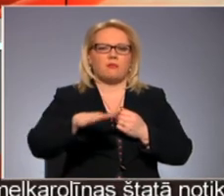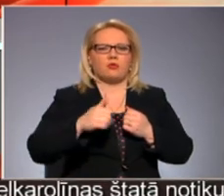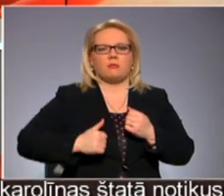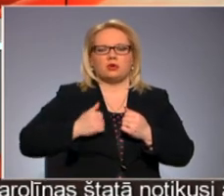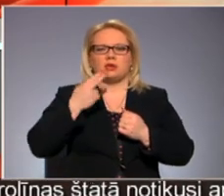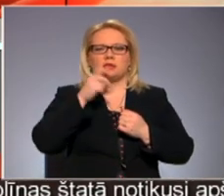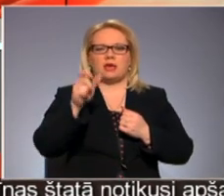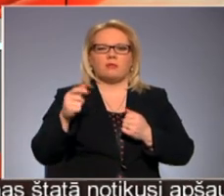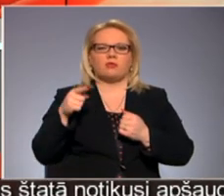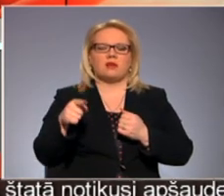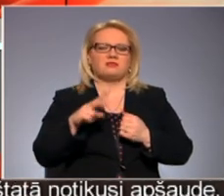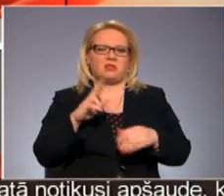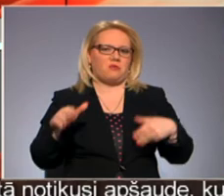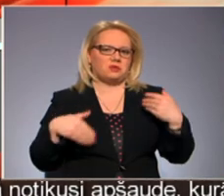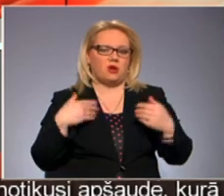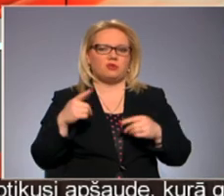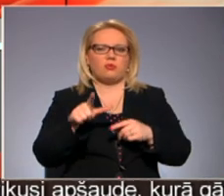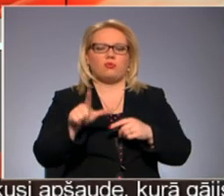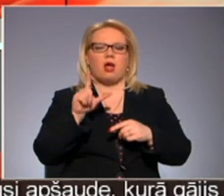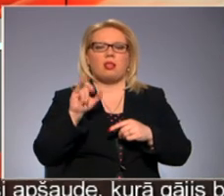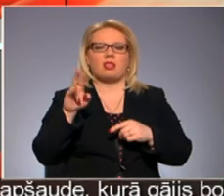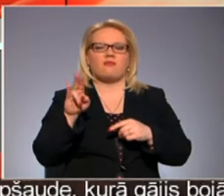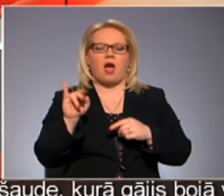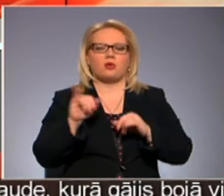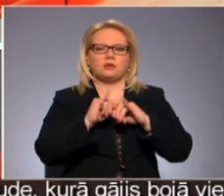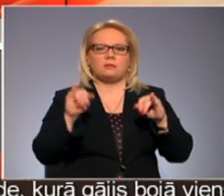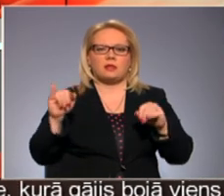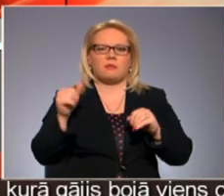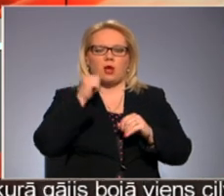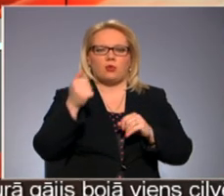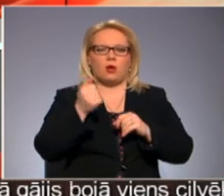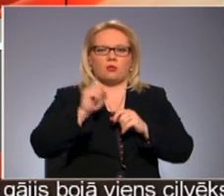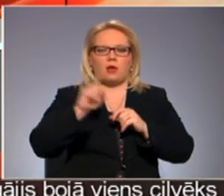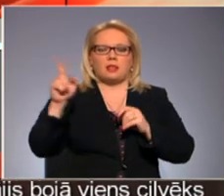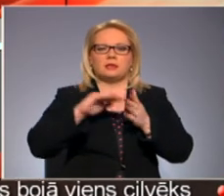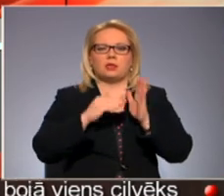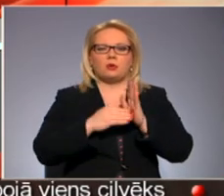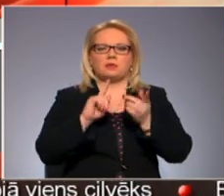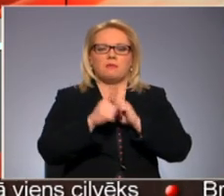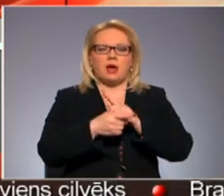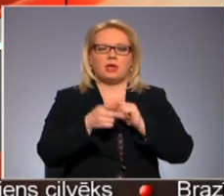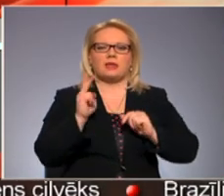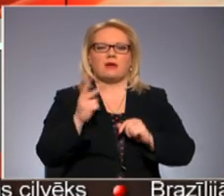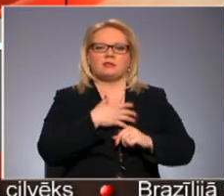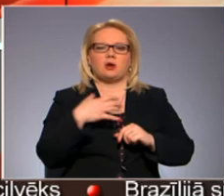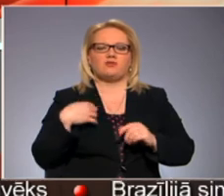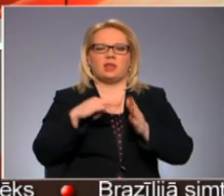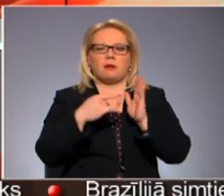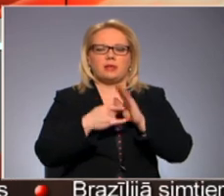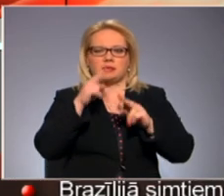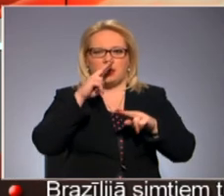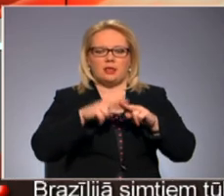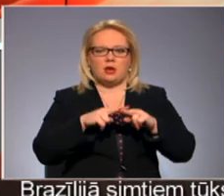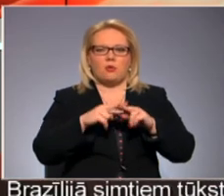Ir saimnieki, kurus tas neuztrauc un Latvāņi izplatība ar katru gadu pieaugu. Lai situāciju mainīt, šogad Čekavas pašvaldība ieplānojas indīgos